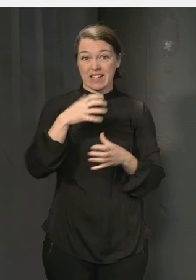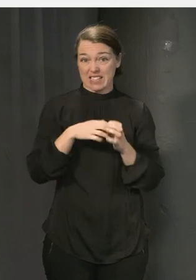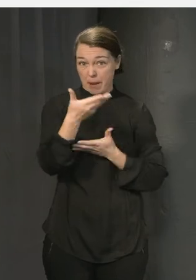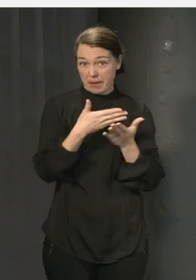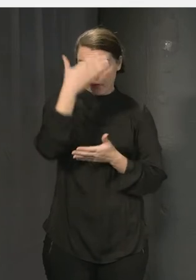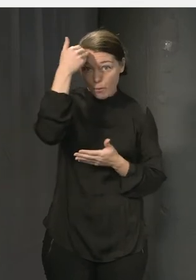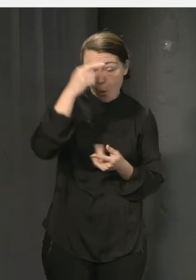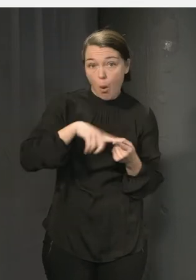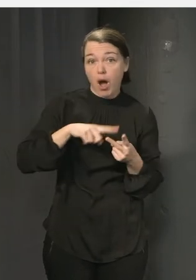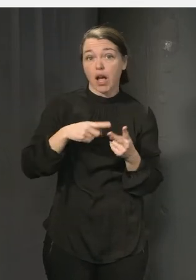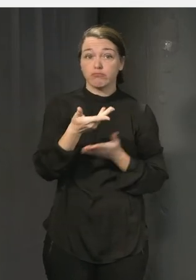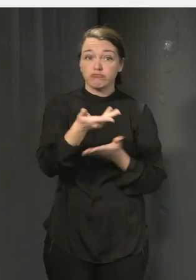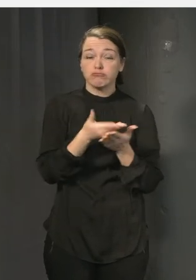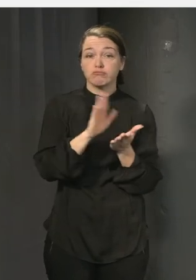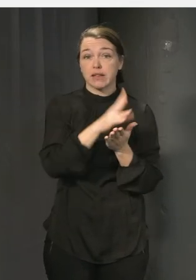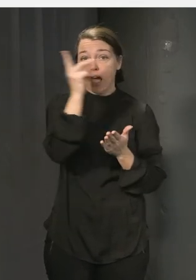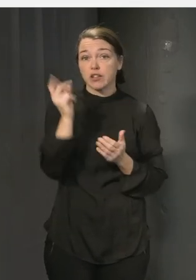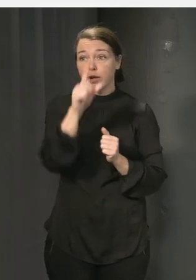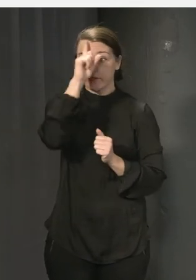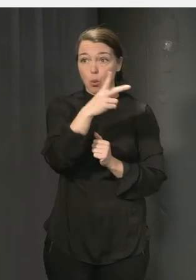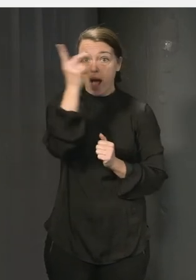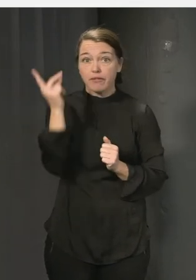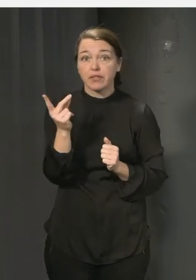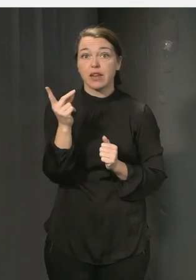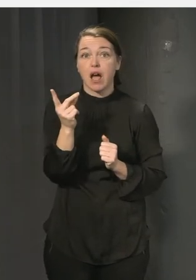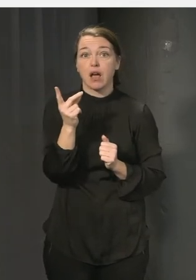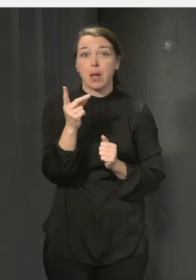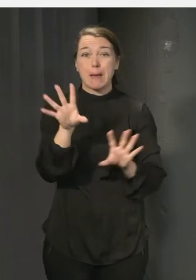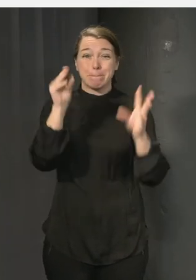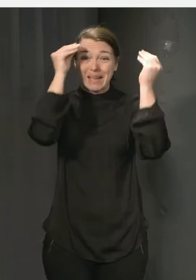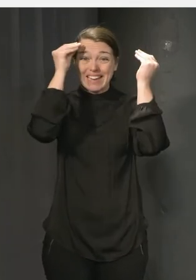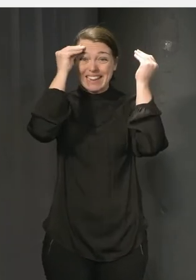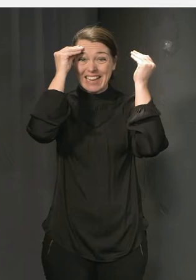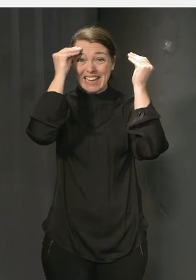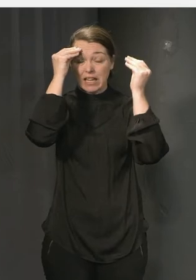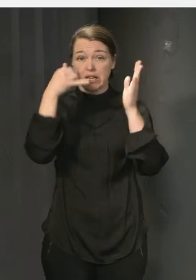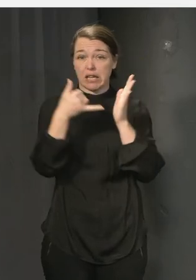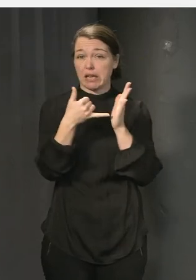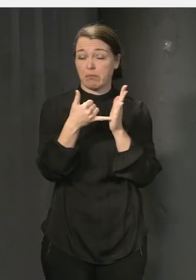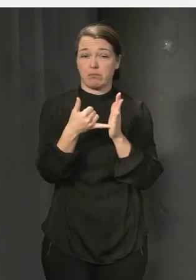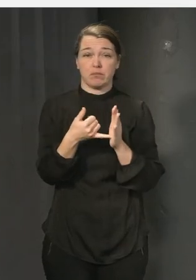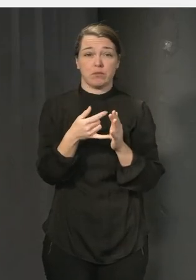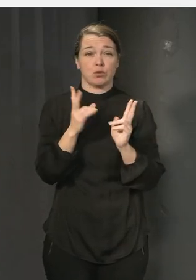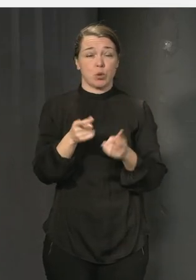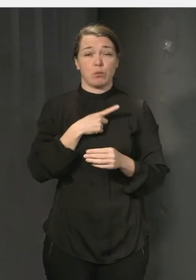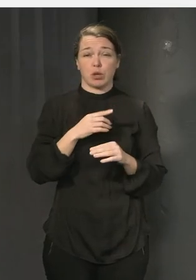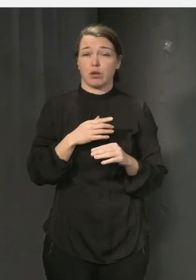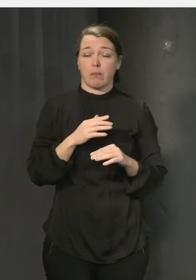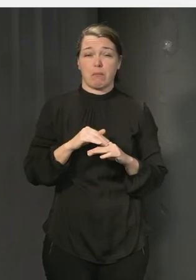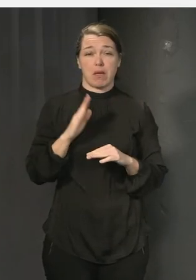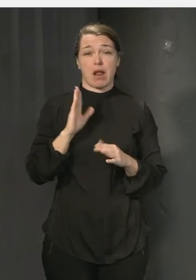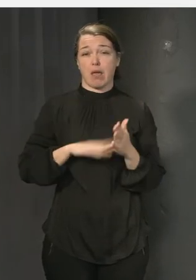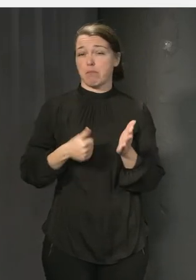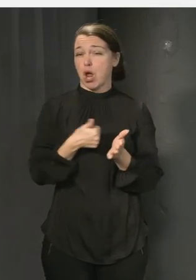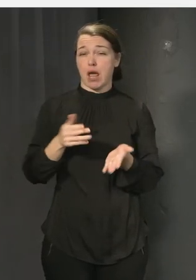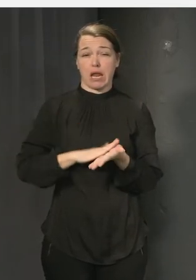andra. De ska interagera med andra. De ska förstå andra. Bildning när vi talar om det rymmer ju så mycket mer om faktakunskaper. Så